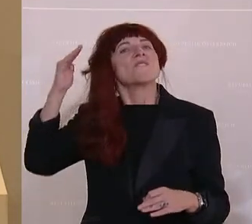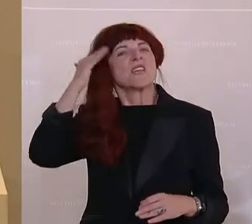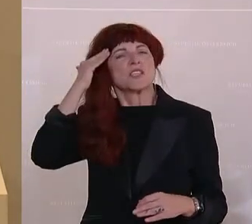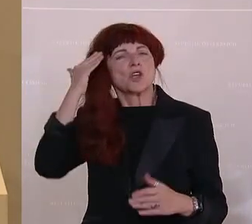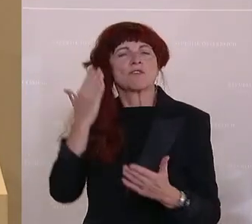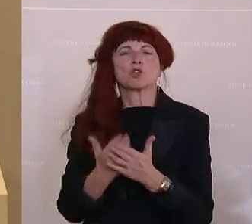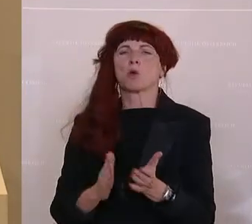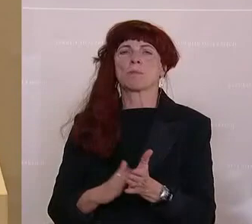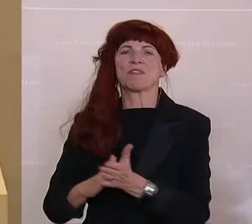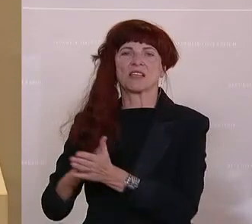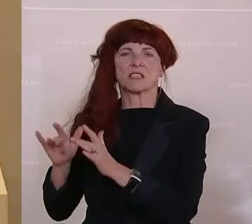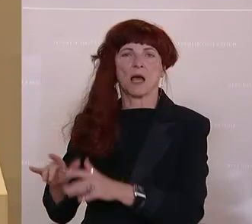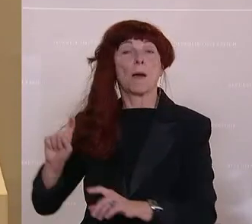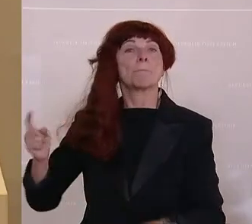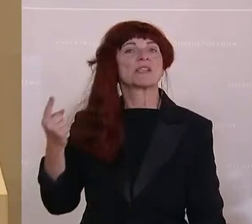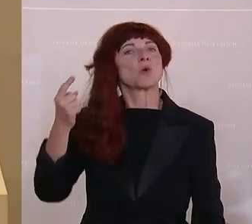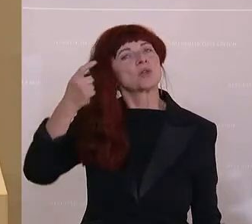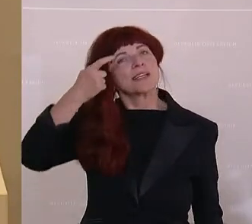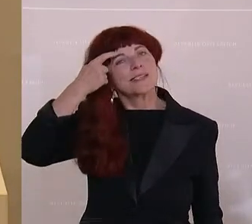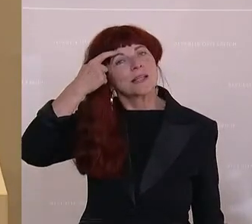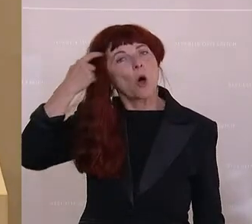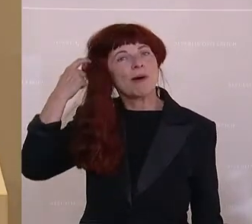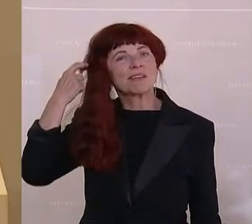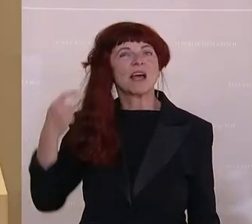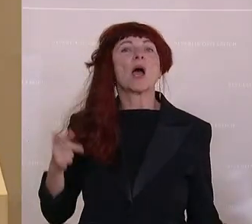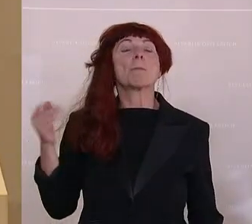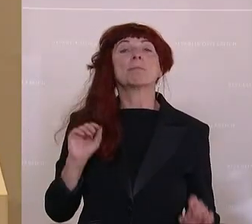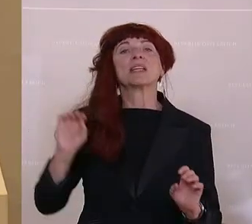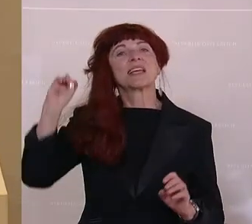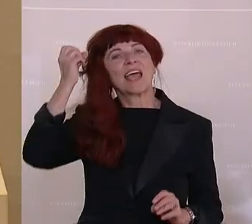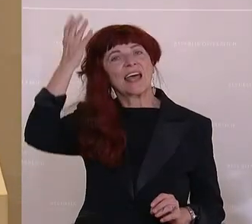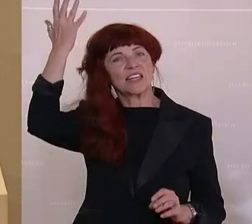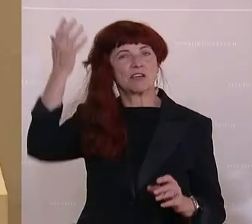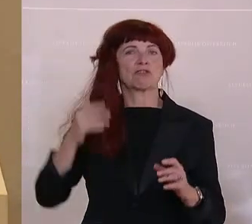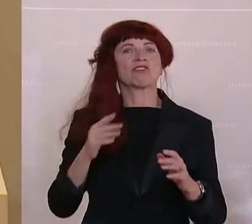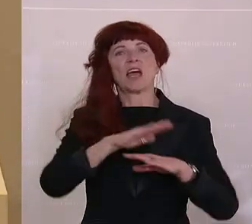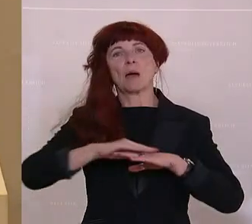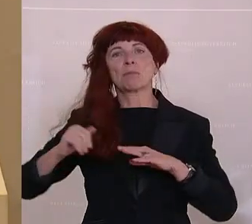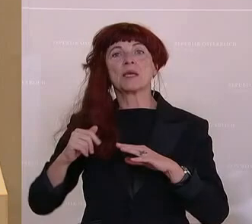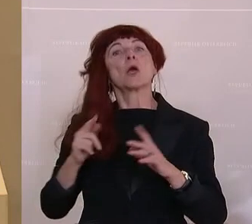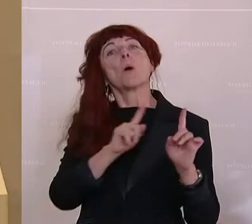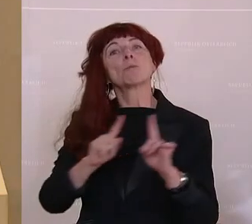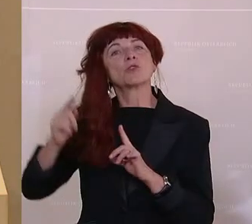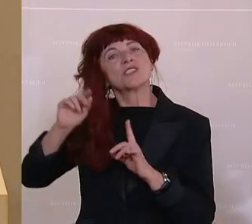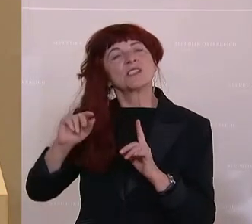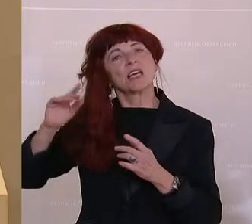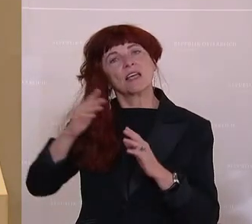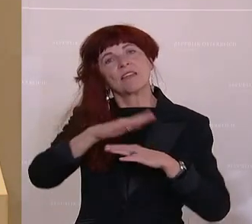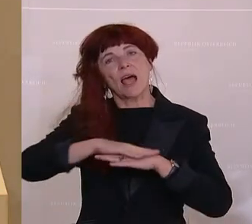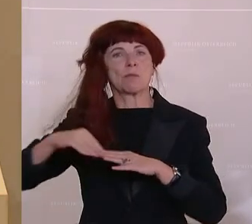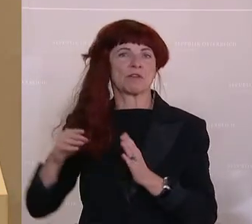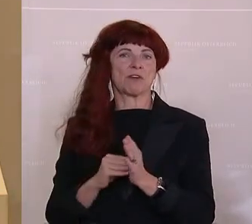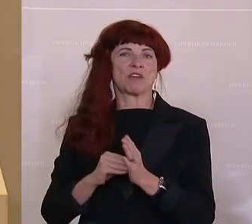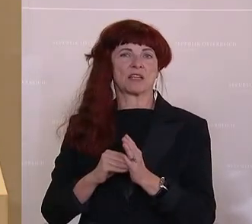gerade bei Traumata wird sehr viel mit Kreativtherapie, insbesondere mit Musiktherapie verarbeitet. Bei autistischen